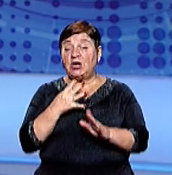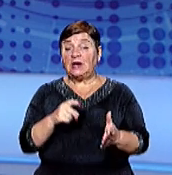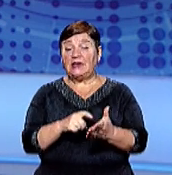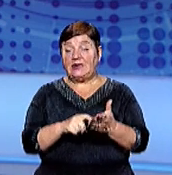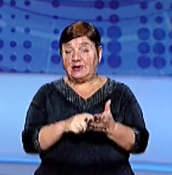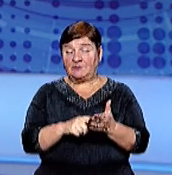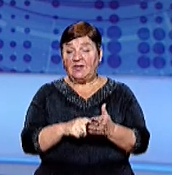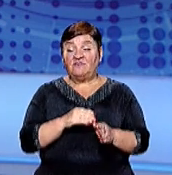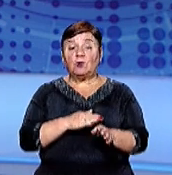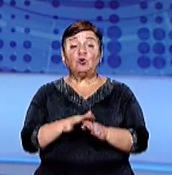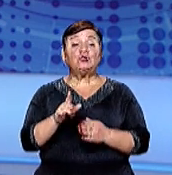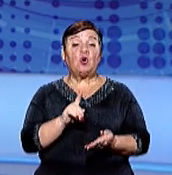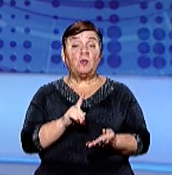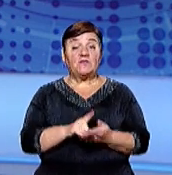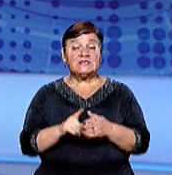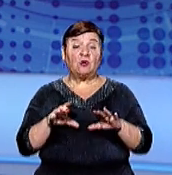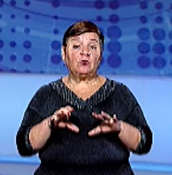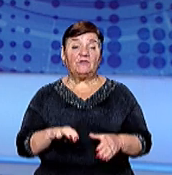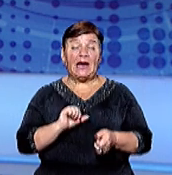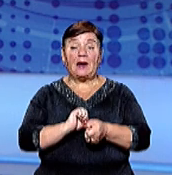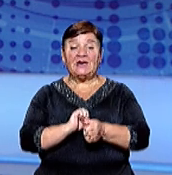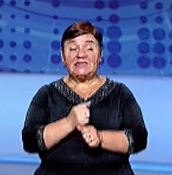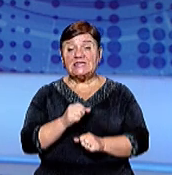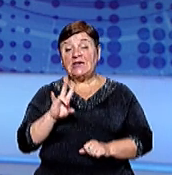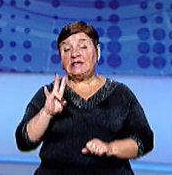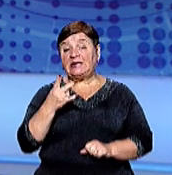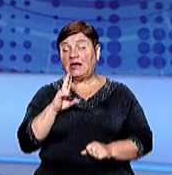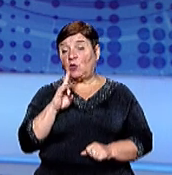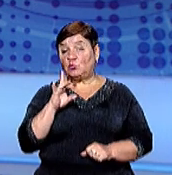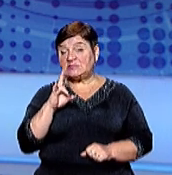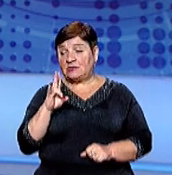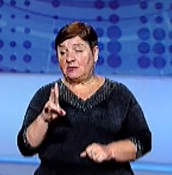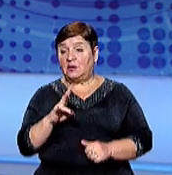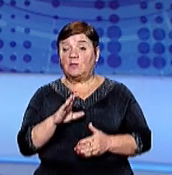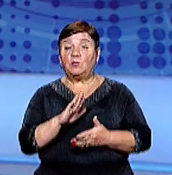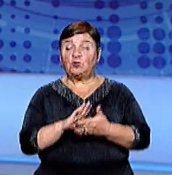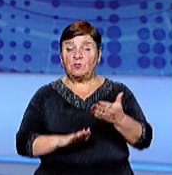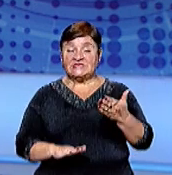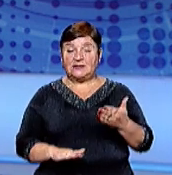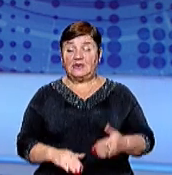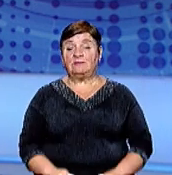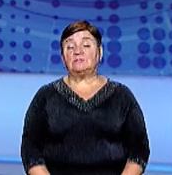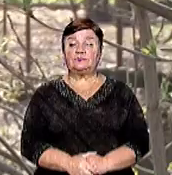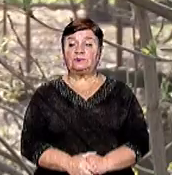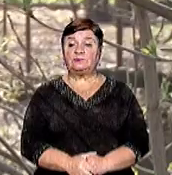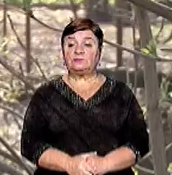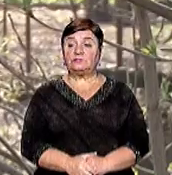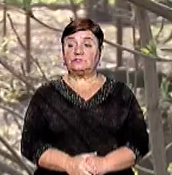Розповіла виконувачка обов'язків голови кам'яниці Наталія Куцин Подробиці в сюжеті Оксани Ушакової